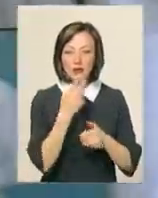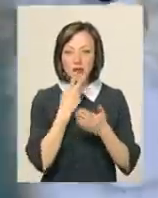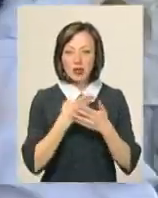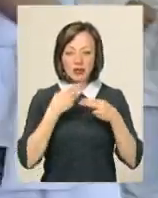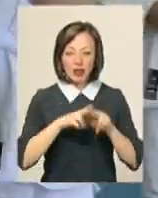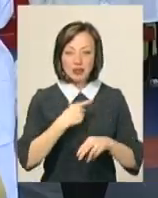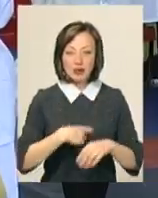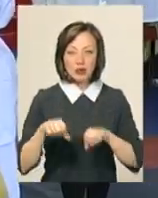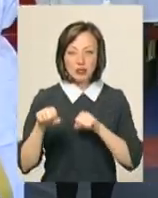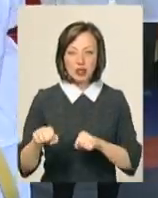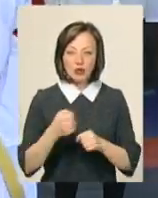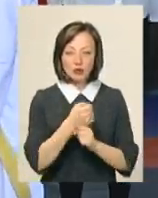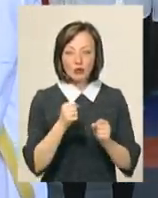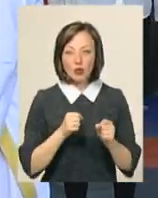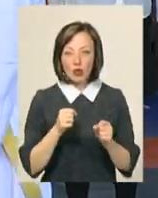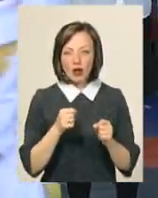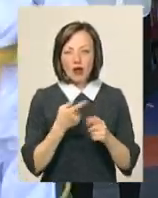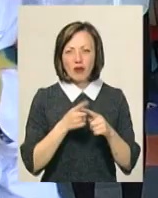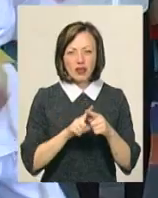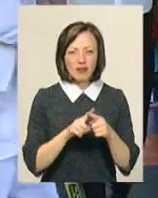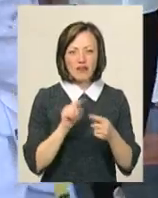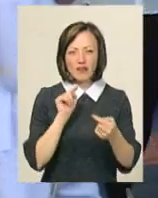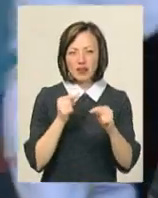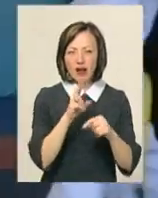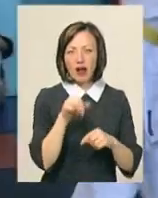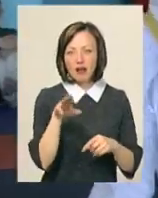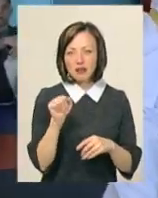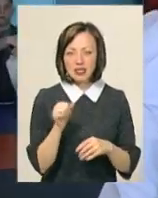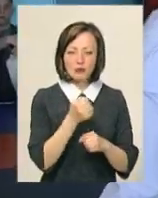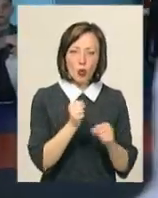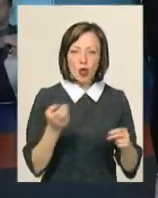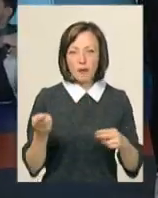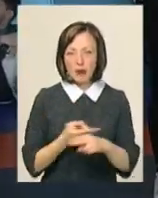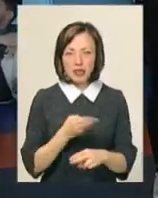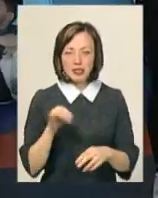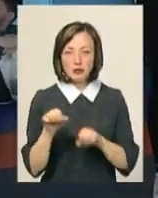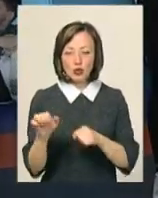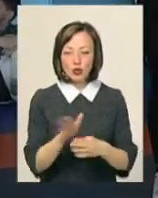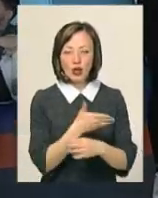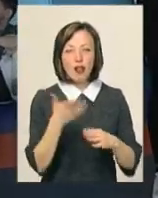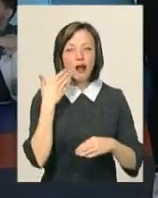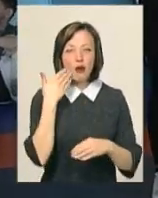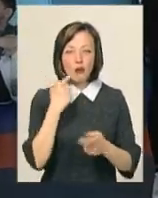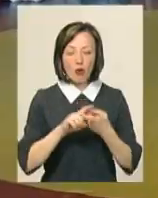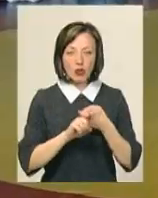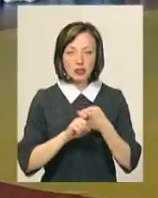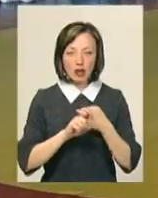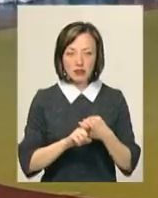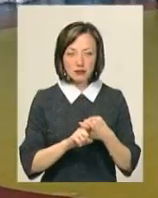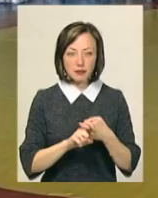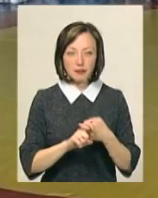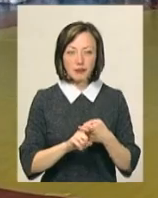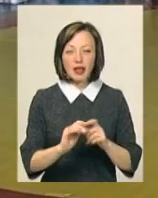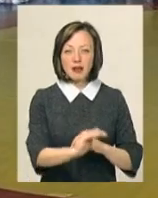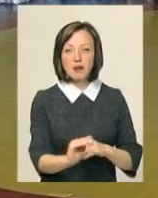техніки самозахисту від озброєної очині супротивника, це ката зі зброєю та без неї і бої в дозованому й легкому контактах. Для найменших